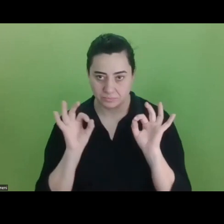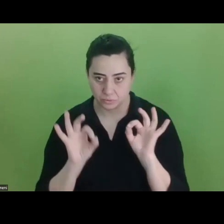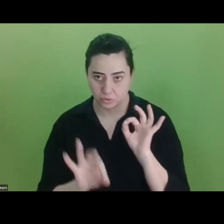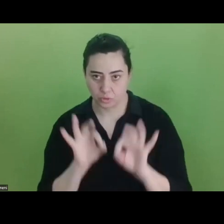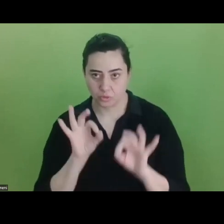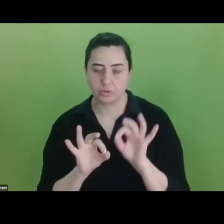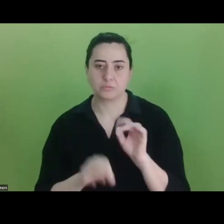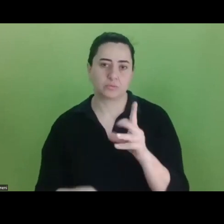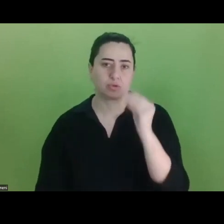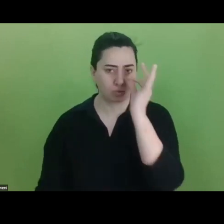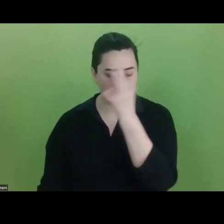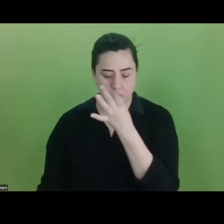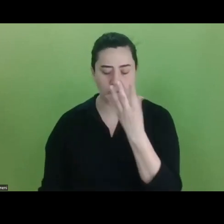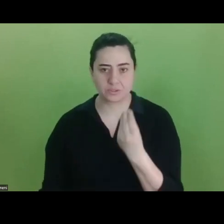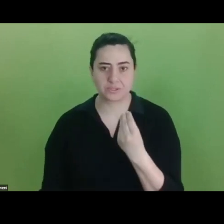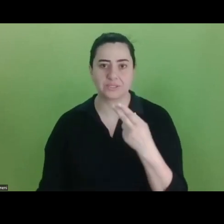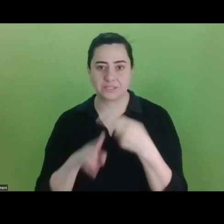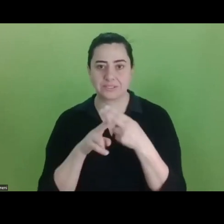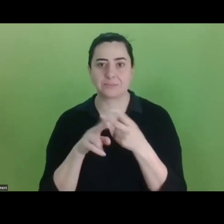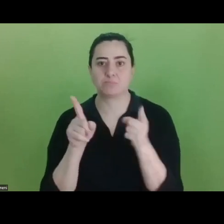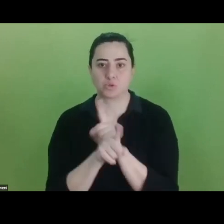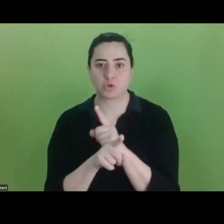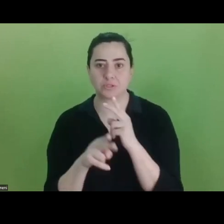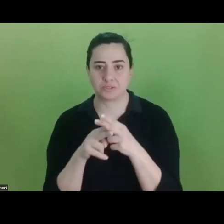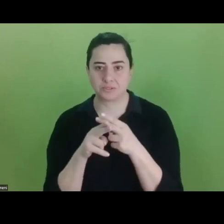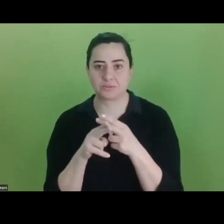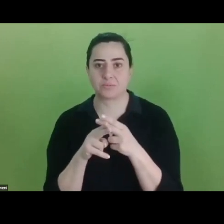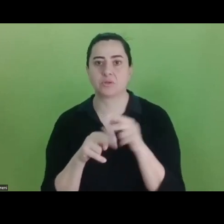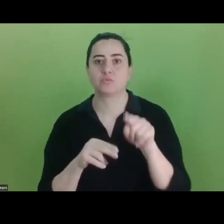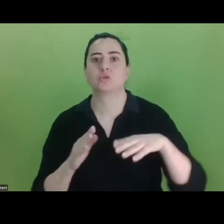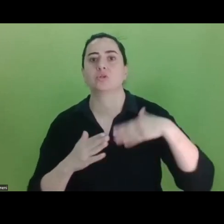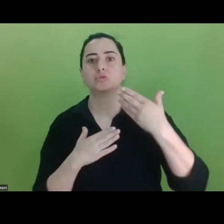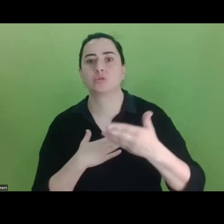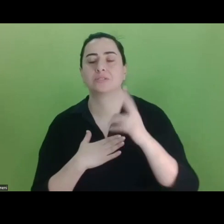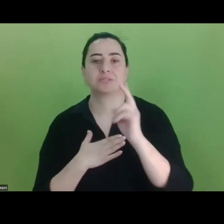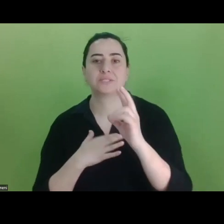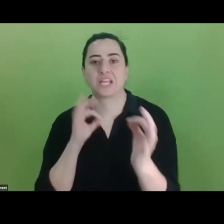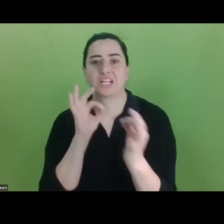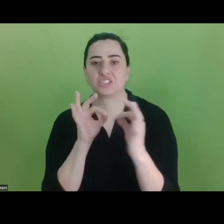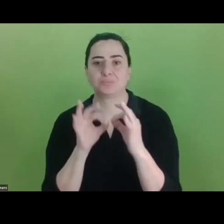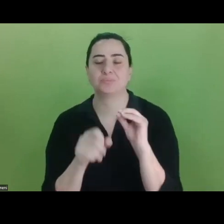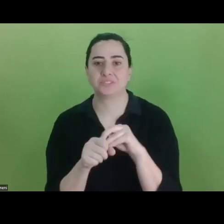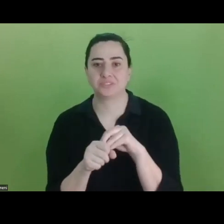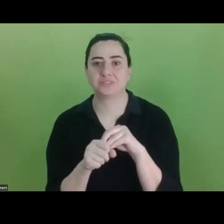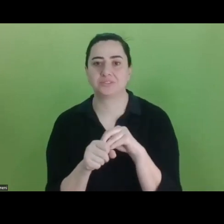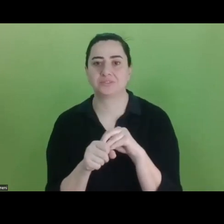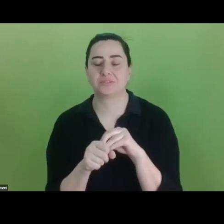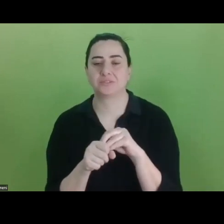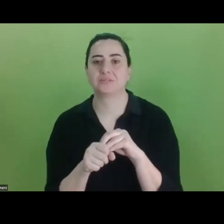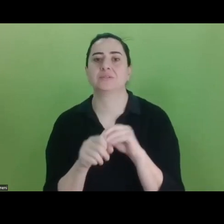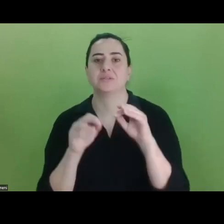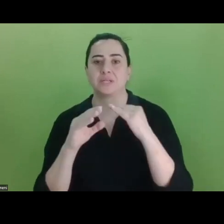bilgilerinizi, isminizi, soy isminizi ve Sivil Düşün'ün bundan sonra sizinle iletişime geçmesini tercih ettiğiniz e-mail